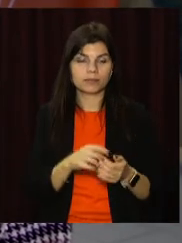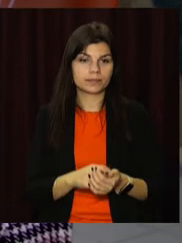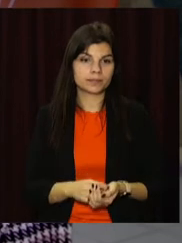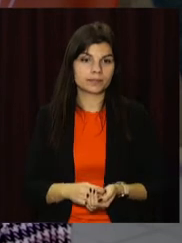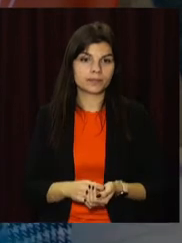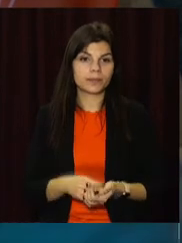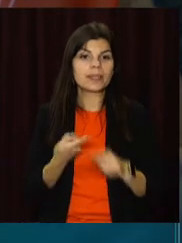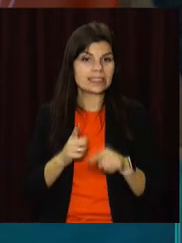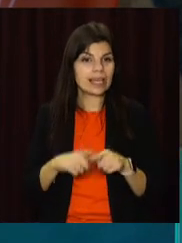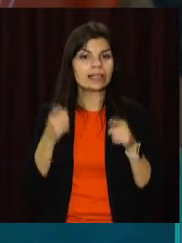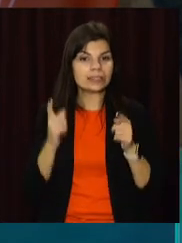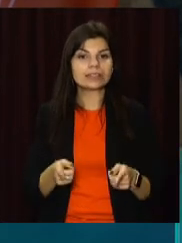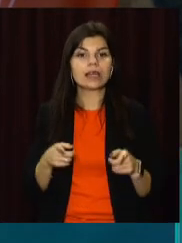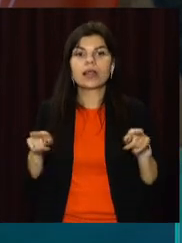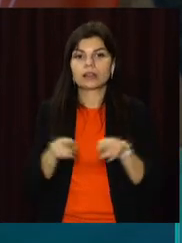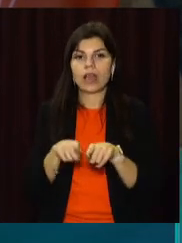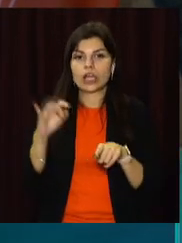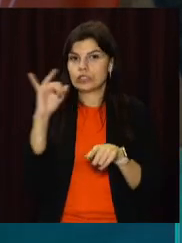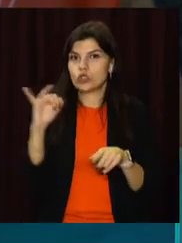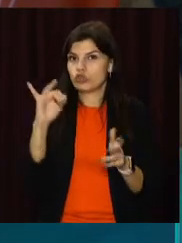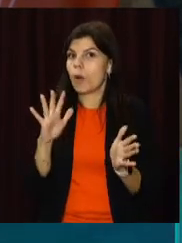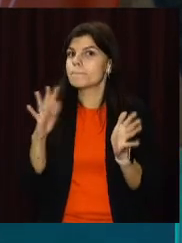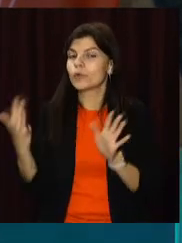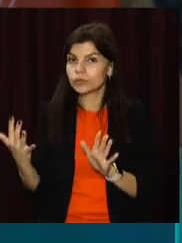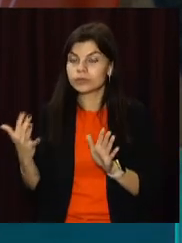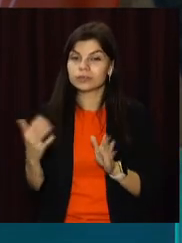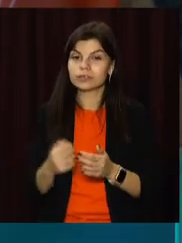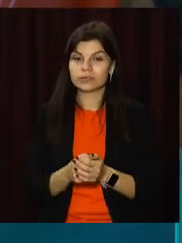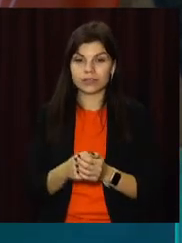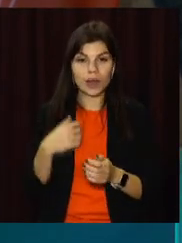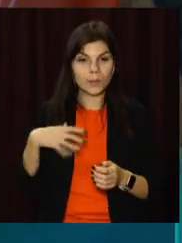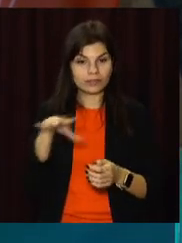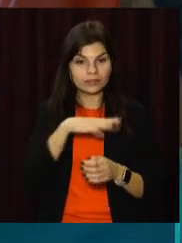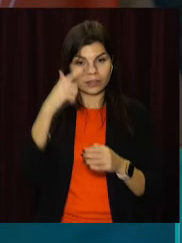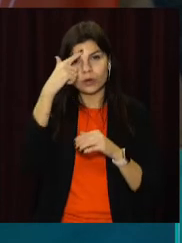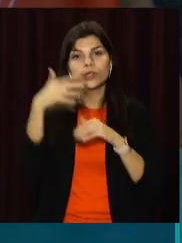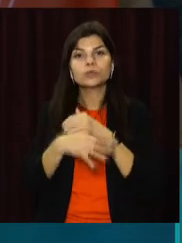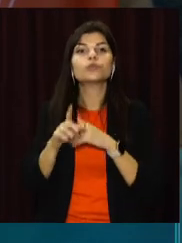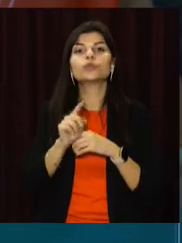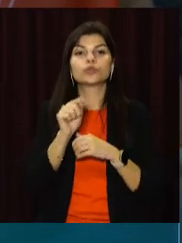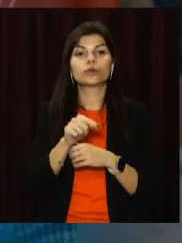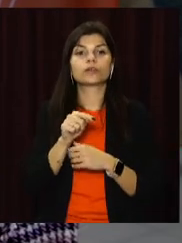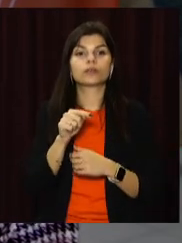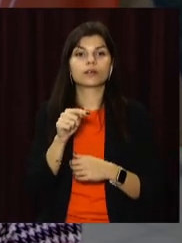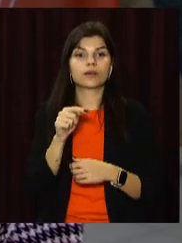дійсно така значна історична подія. Ми всі розуміємо, що з цього моменту